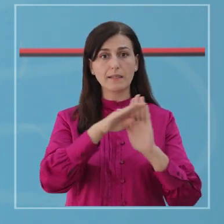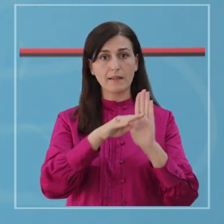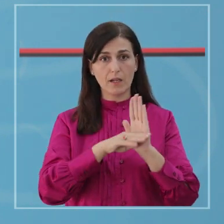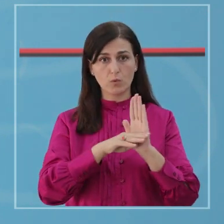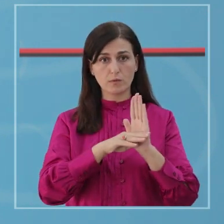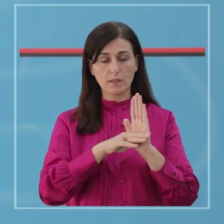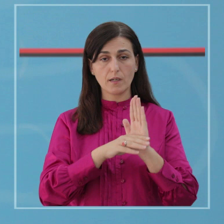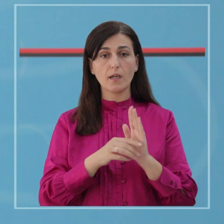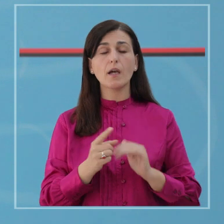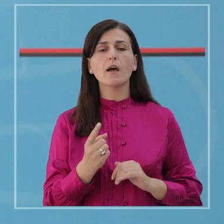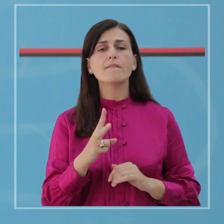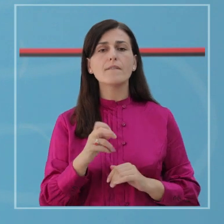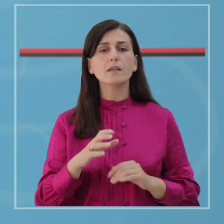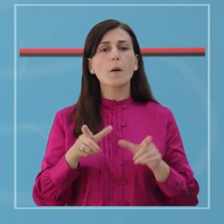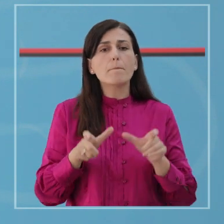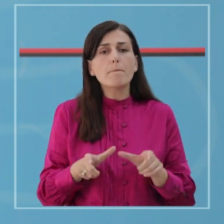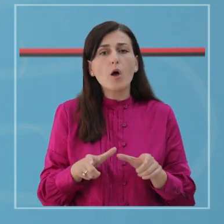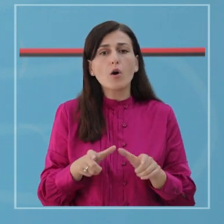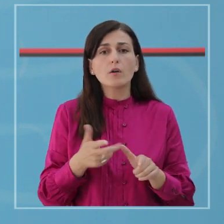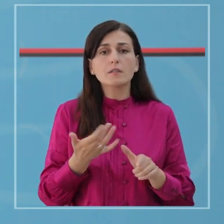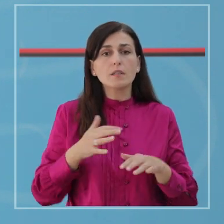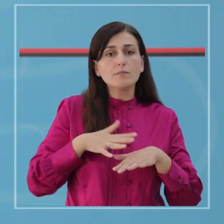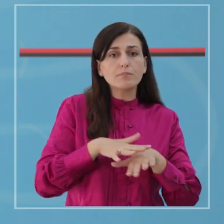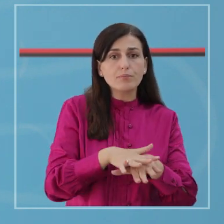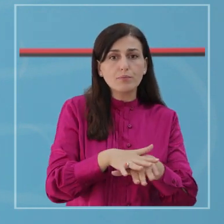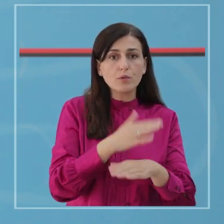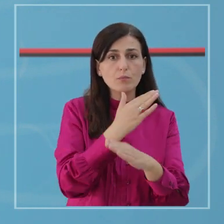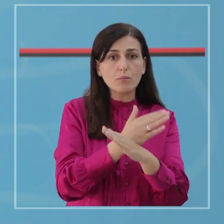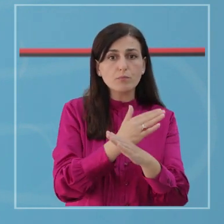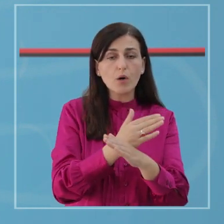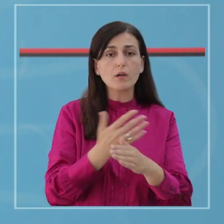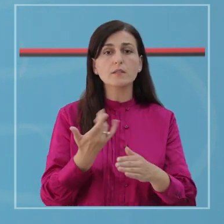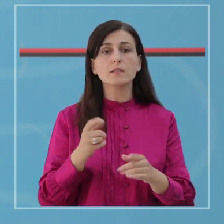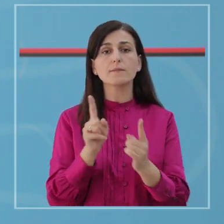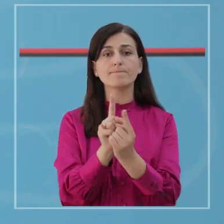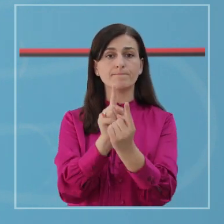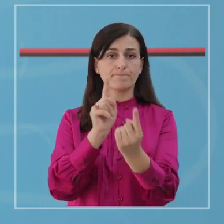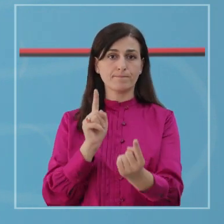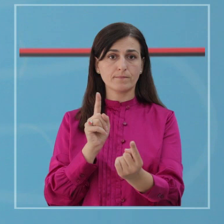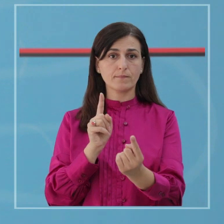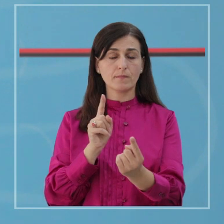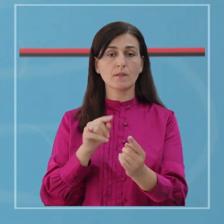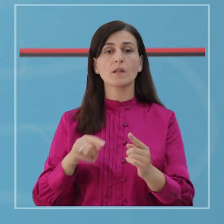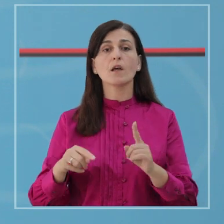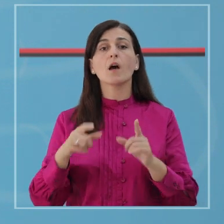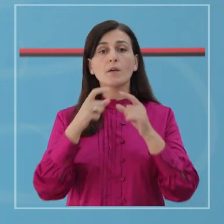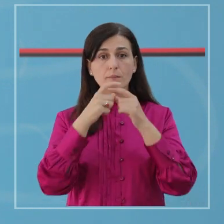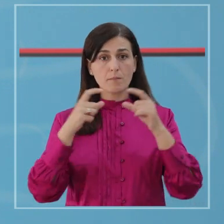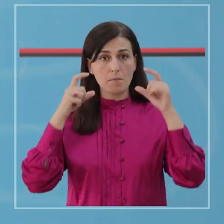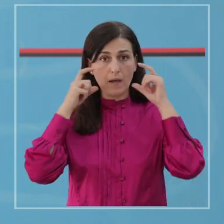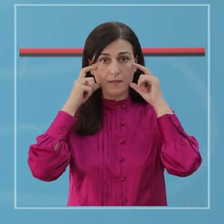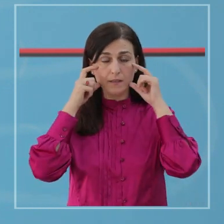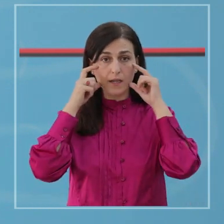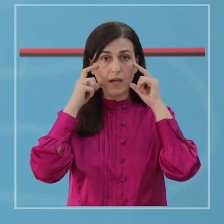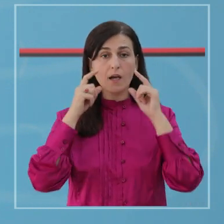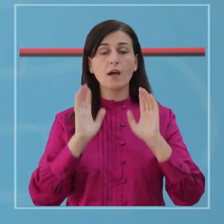E vetë mja mënyrë për të ndaluar përhapin e infekcionit është duke ruajtur distancën fizika, duke vendosur masken, kor ju